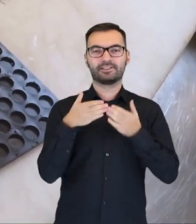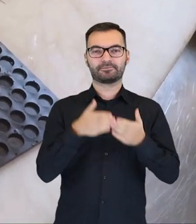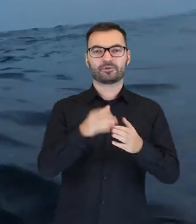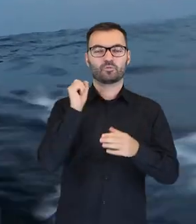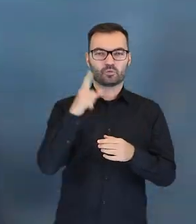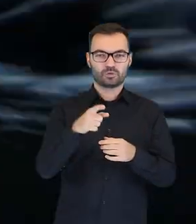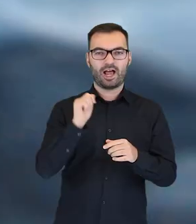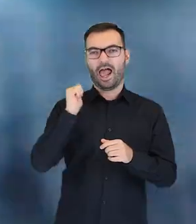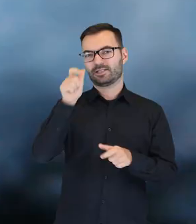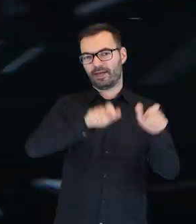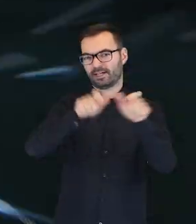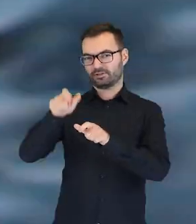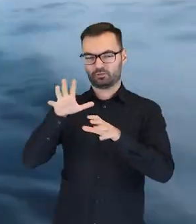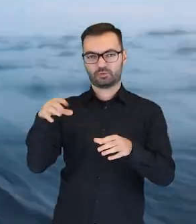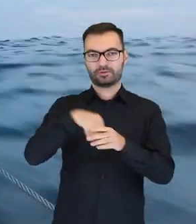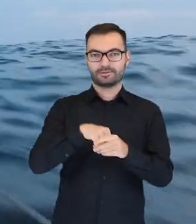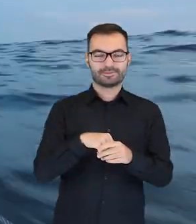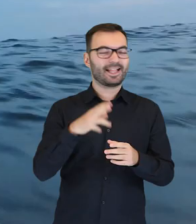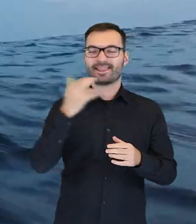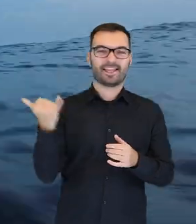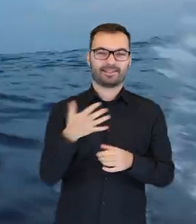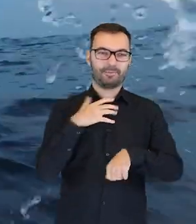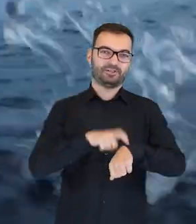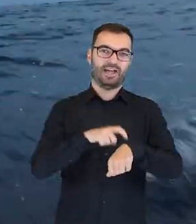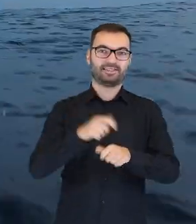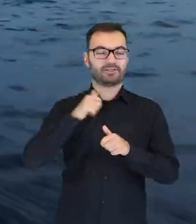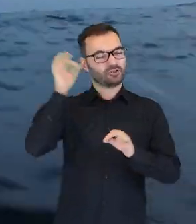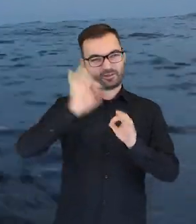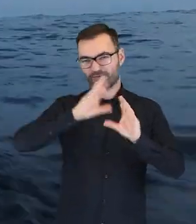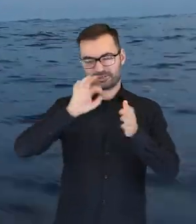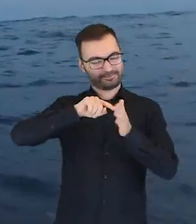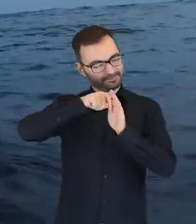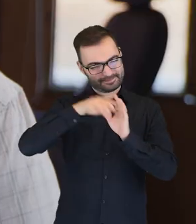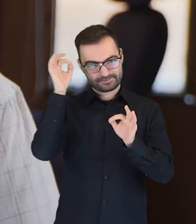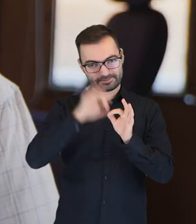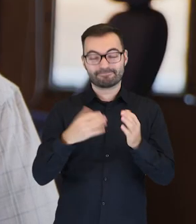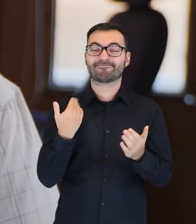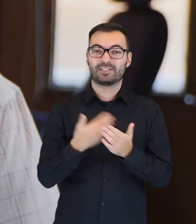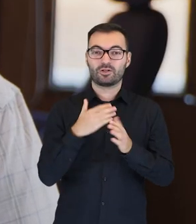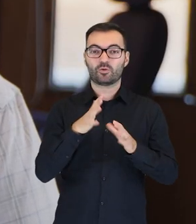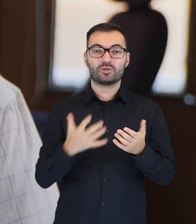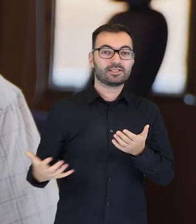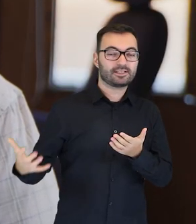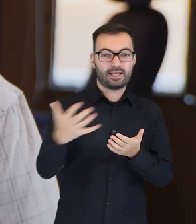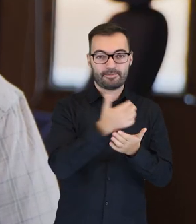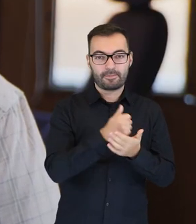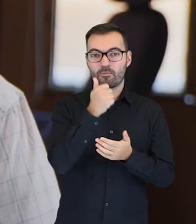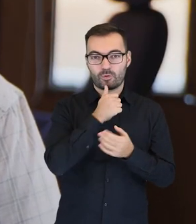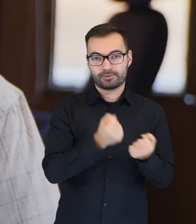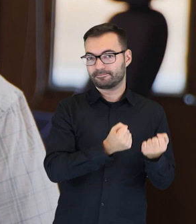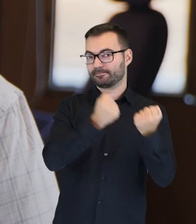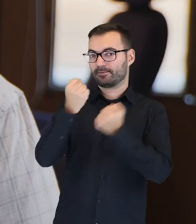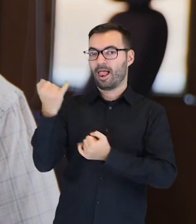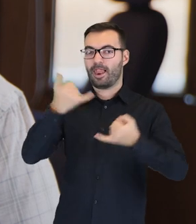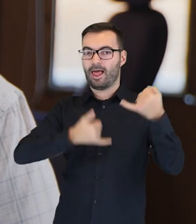specjalistów w wielu dziedzin nauk o morzu, to nie zawsze jest czas na zbadanie wszystkiego, co nas interesuje. Dlatego dużo zebranych podczas rejsów próbek